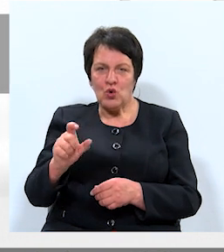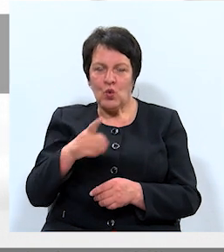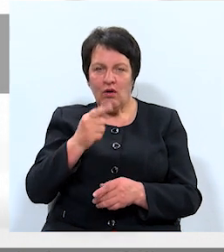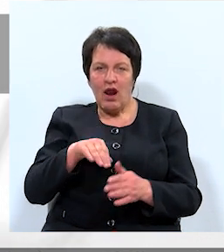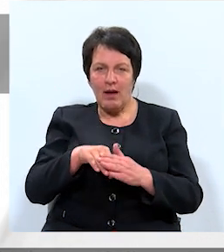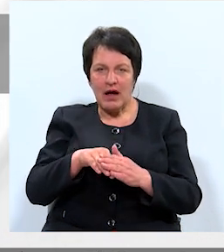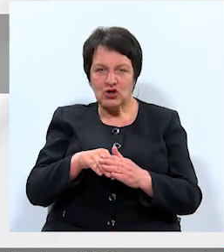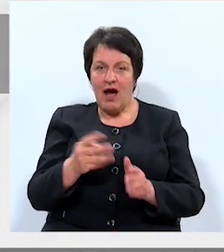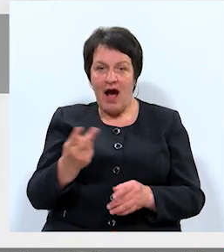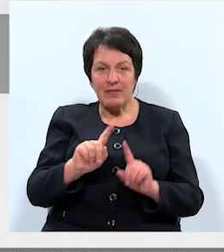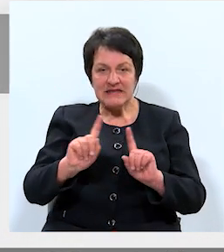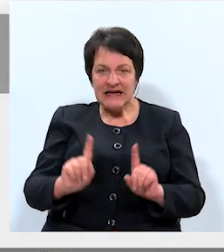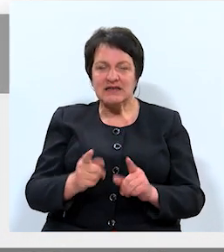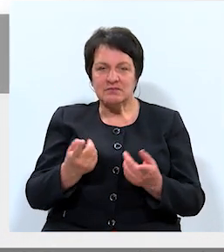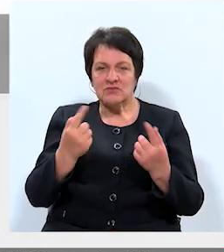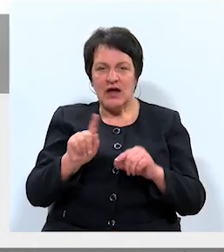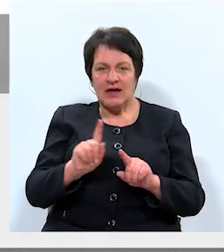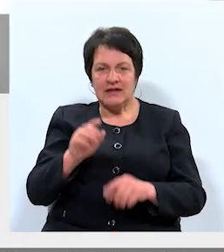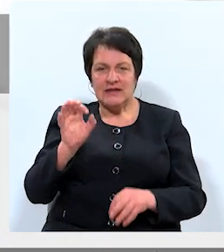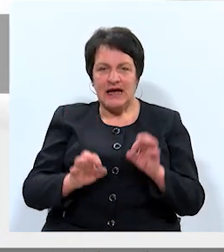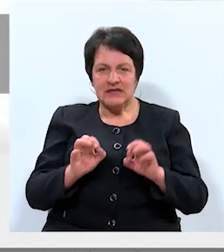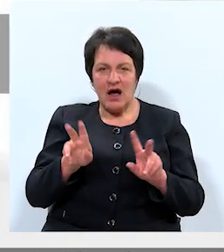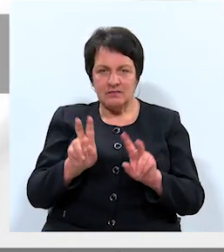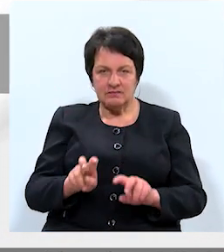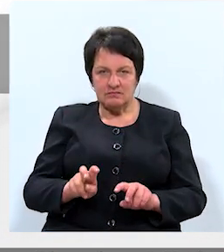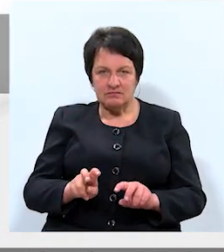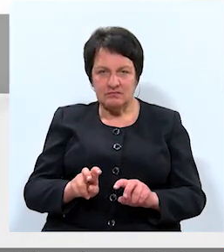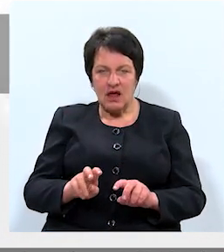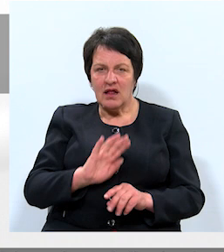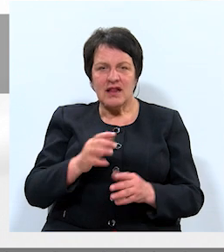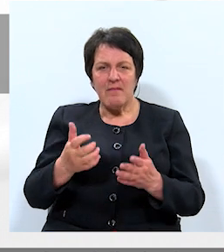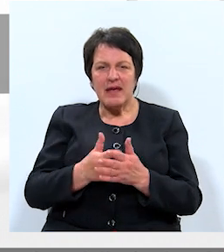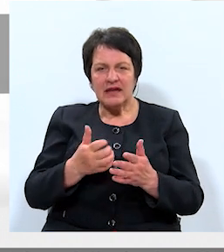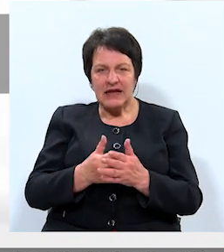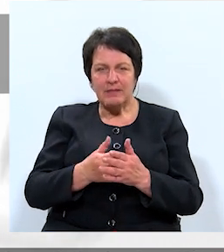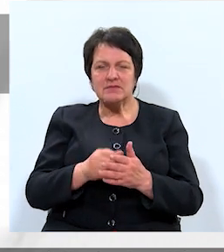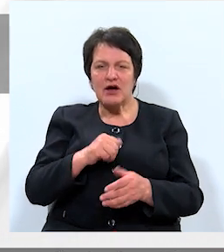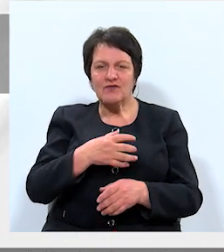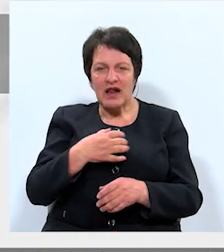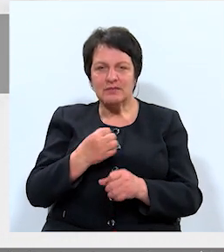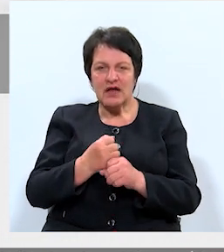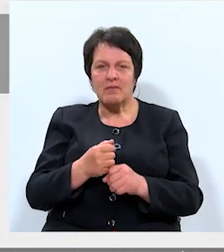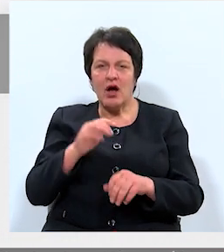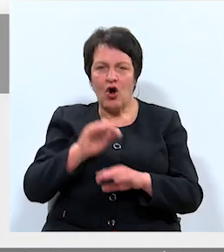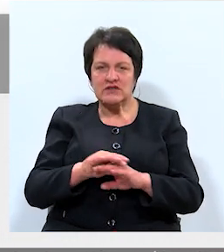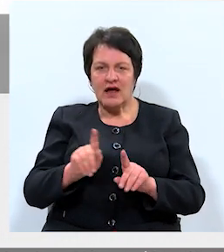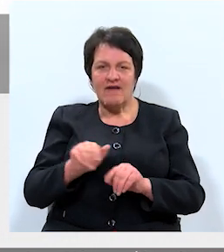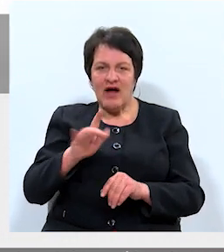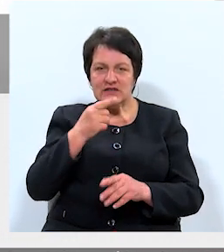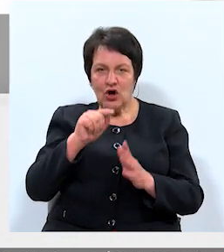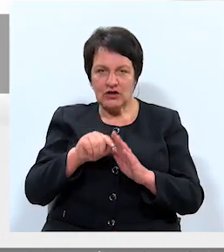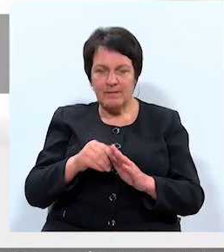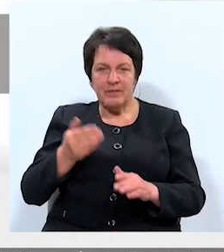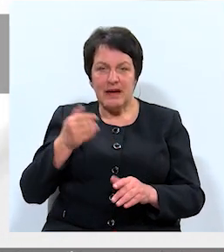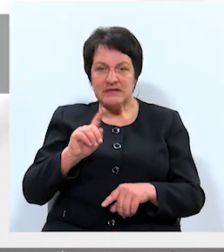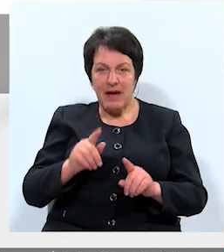Abas lietas joprojām atrodas izskatīšanā tiesā. Nepilnības pašvaldības darbā konstatējusi arī valsts kontroli. Piemēram, pirms pāris